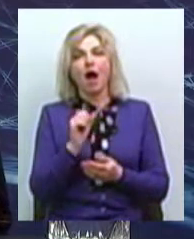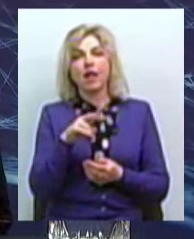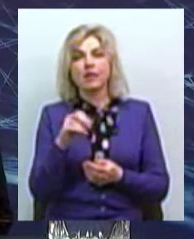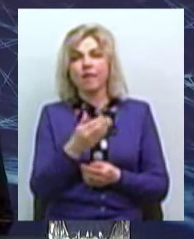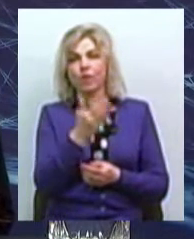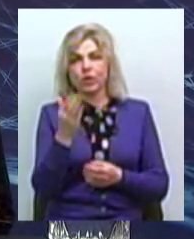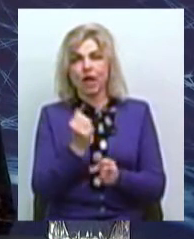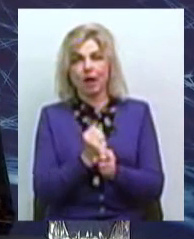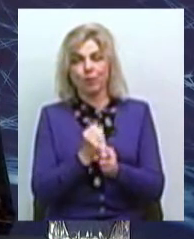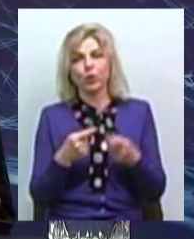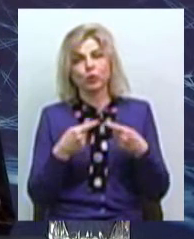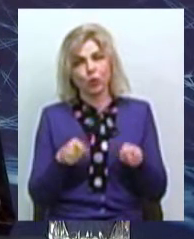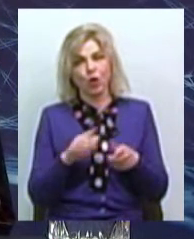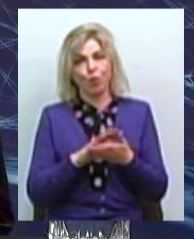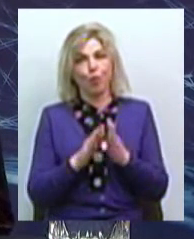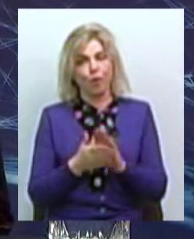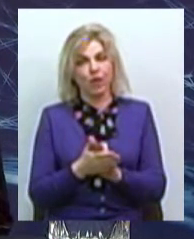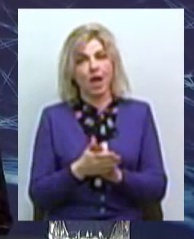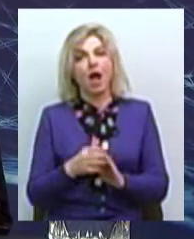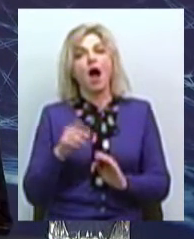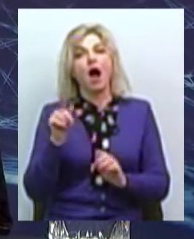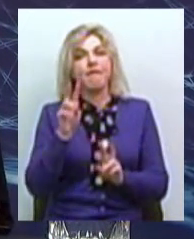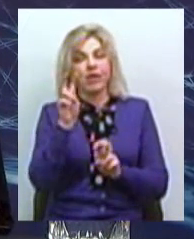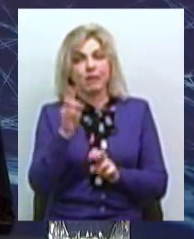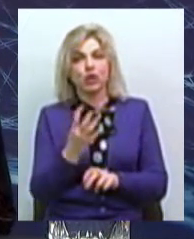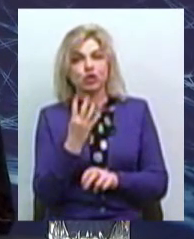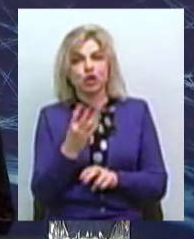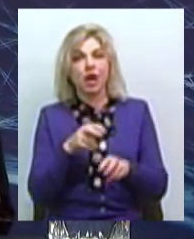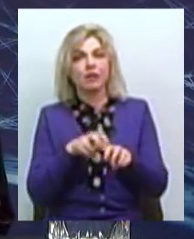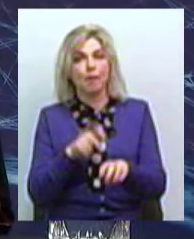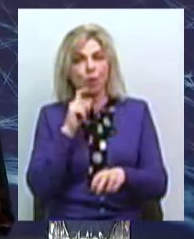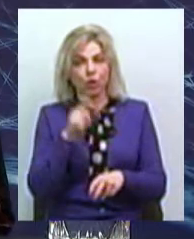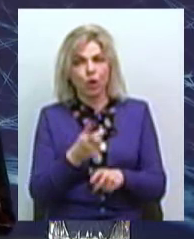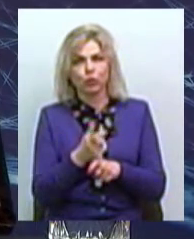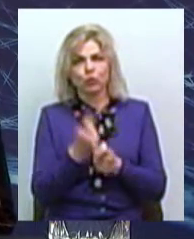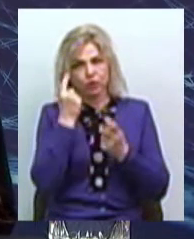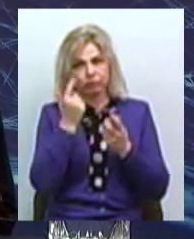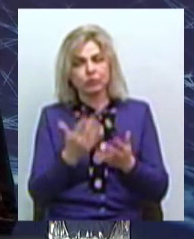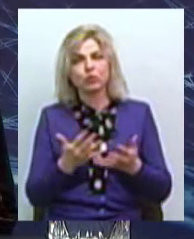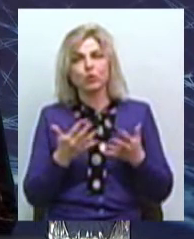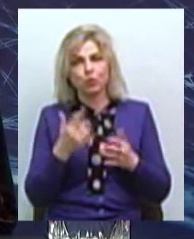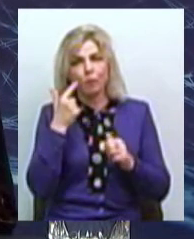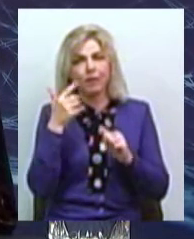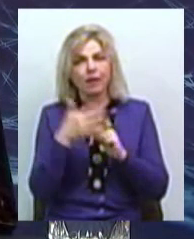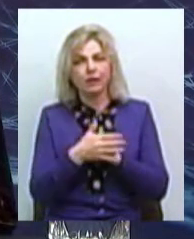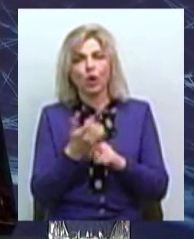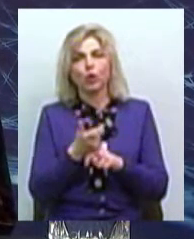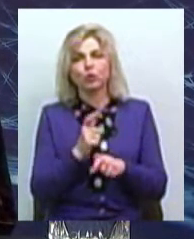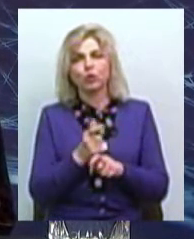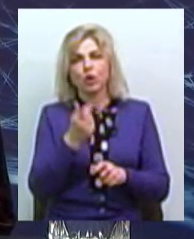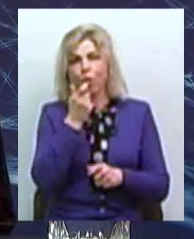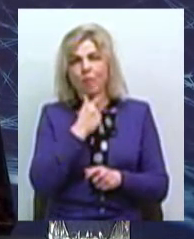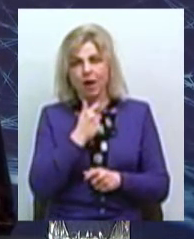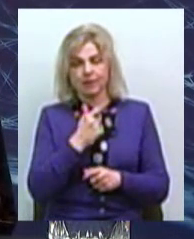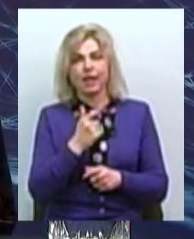трошки на інших умовах. Товчо «Тирьохлап» Україна, в них дуже зрозуміла і дуже гуманна ціль,